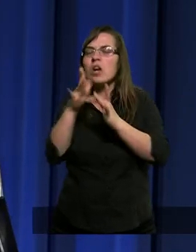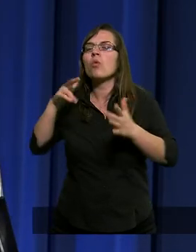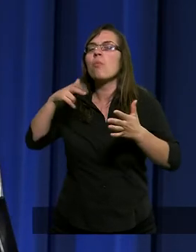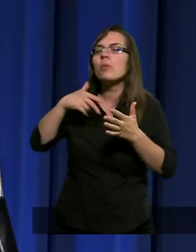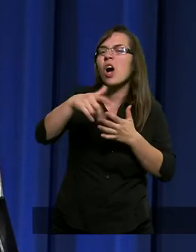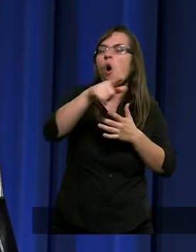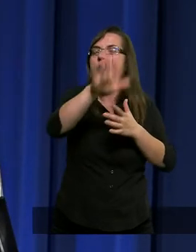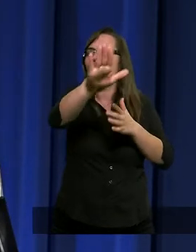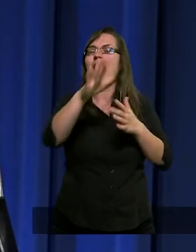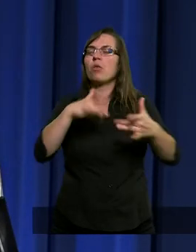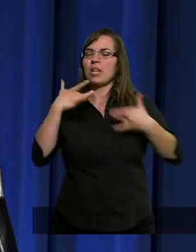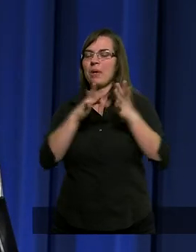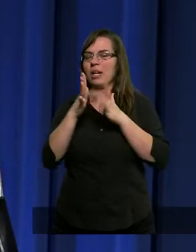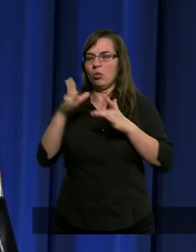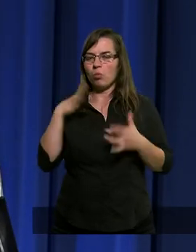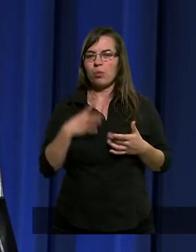przechodzić.